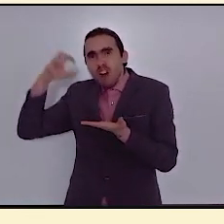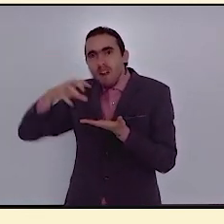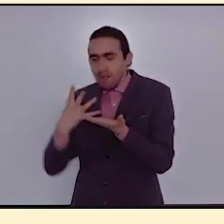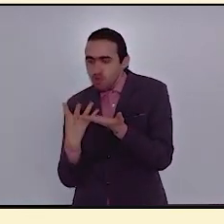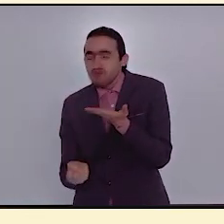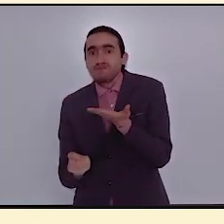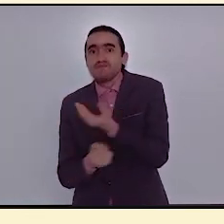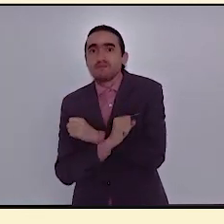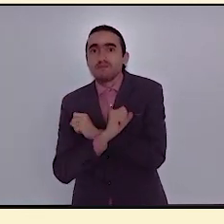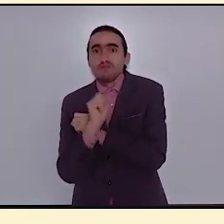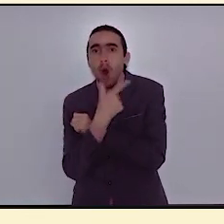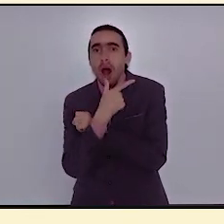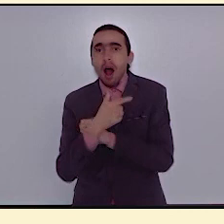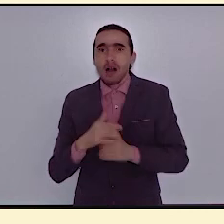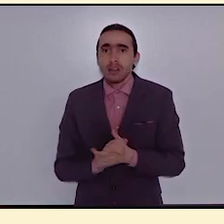منه شيء